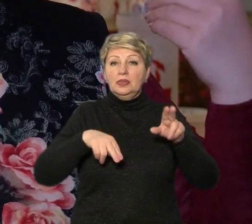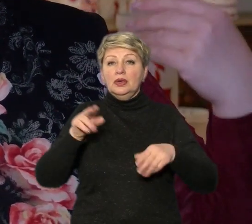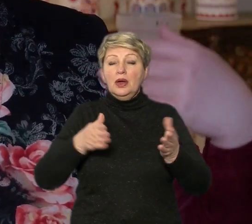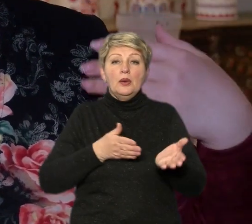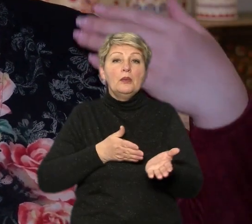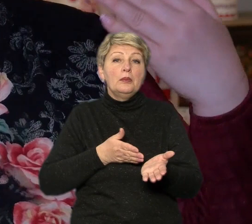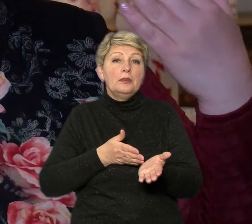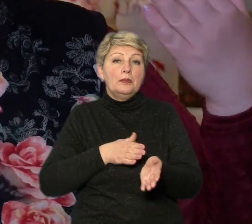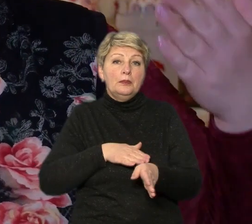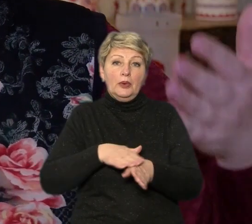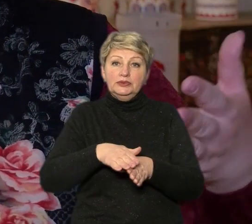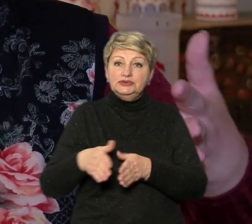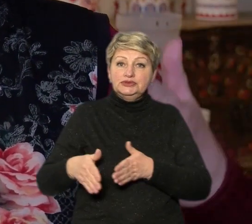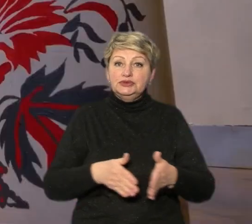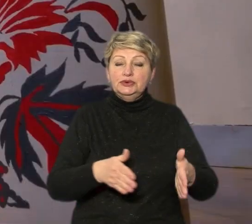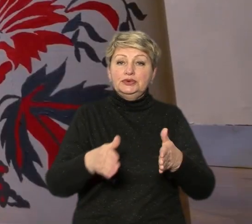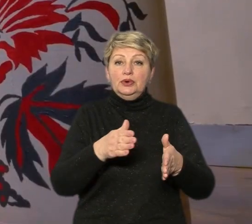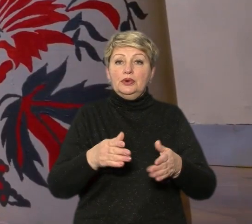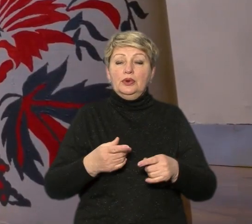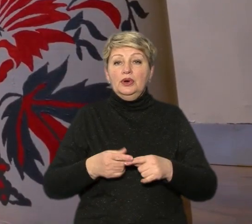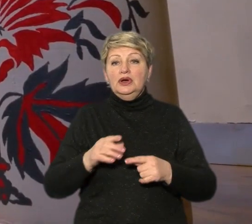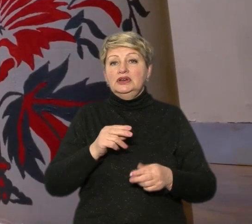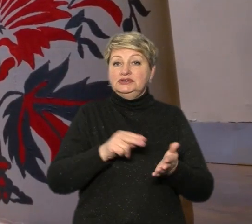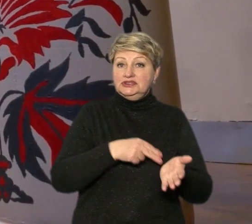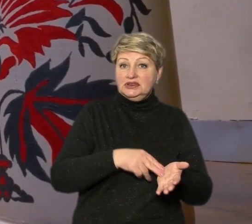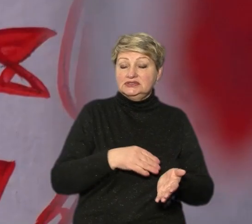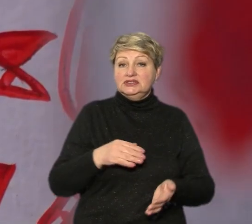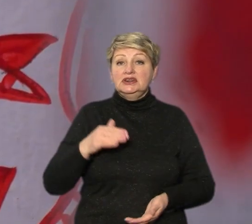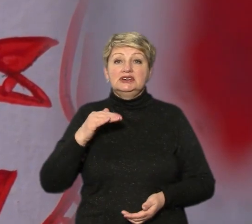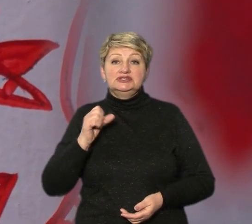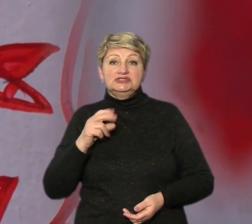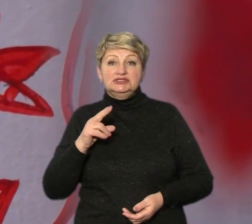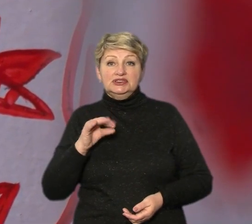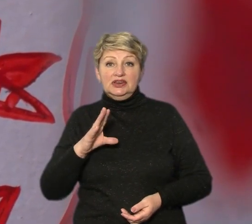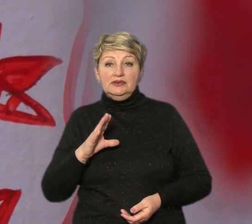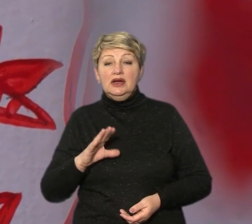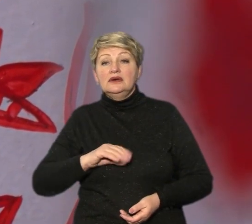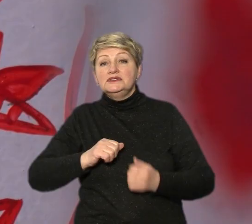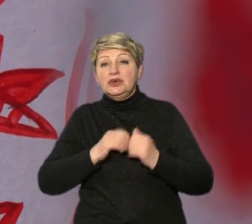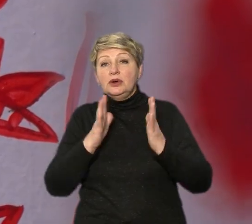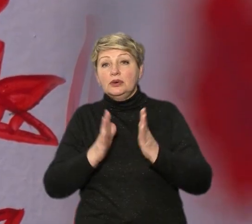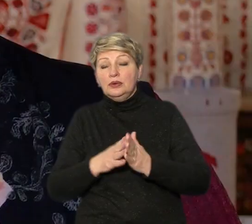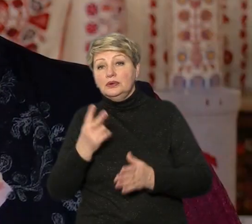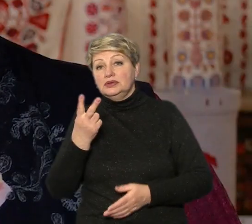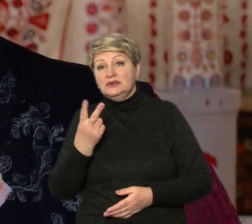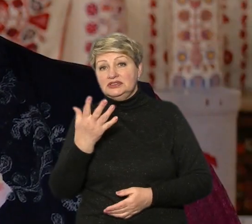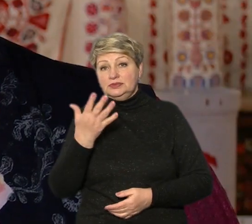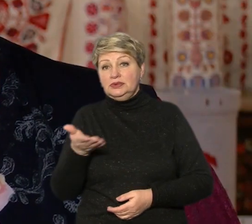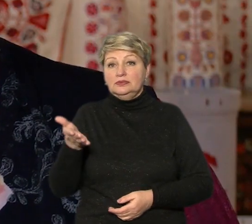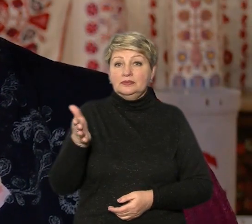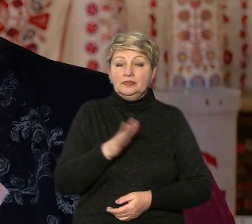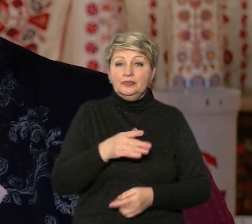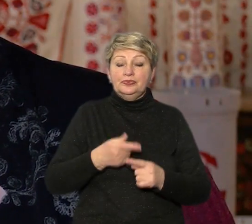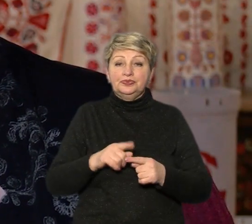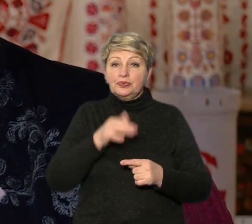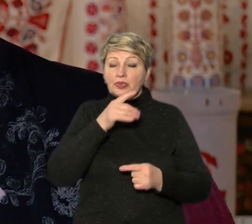від Черкас до Жашкова. Всього майстриня розмалювала 25 тубусів, більшість – 100 рік. Це той